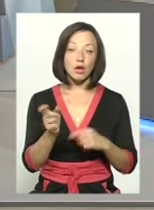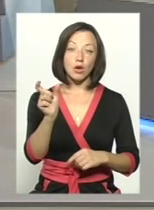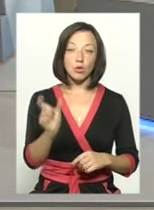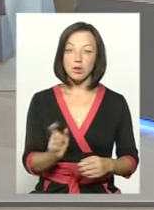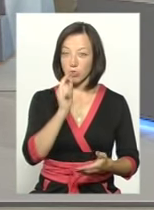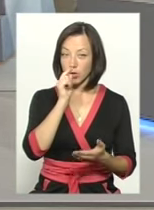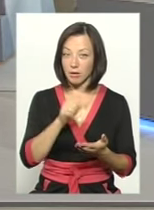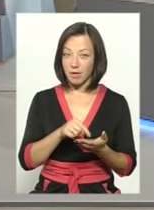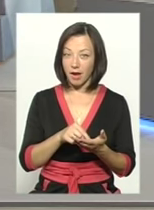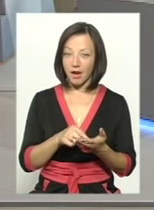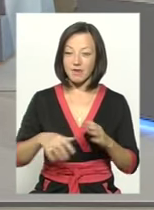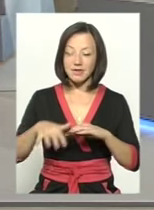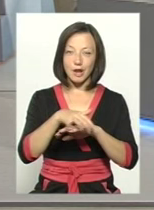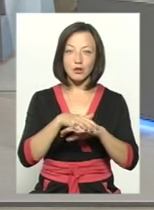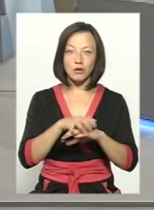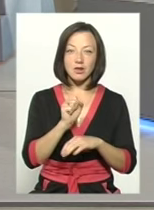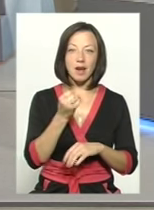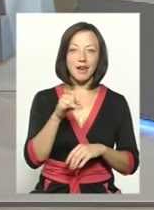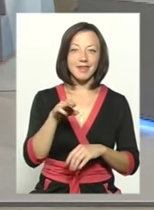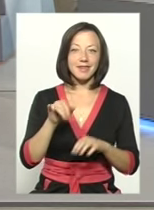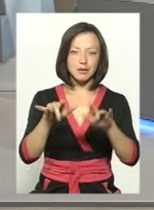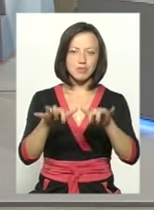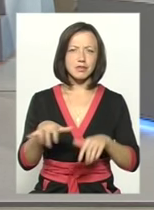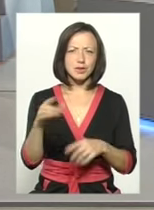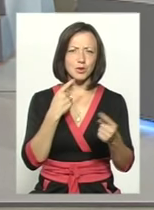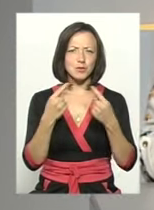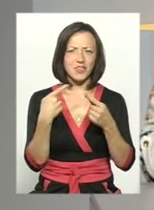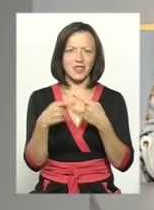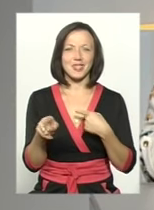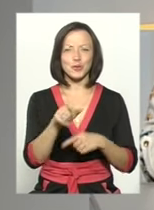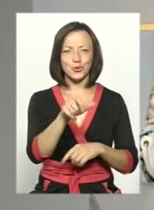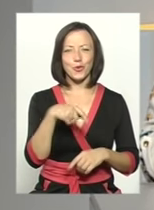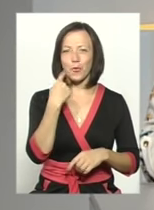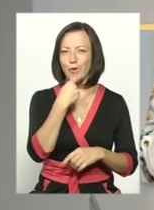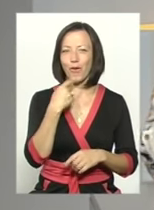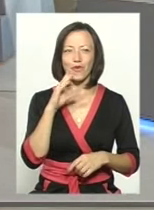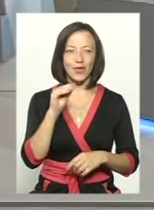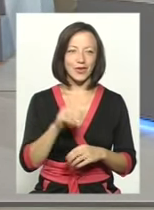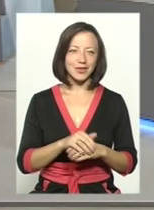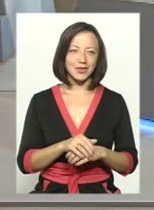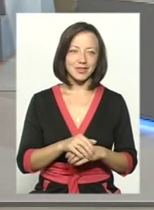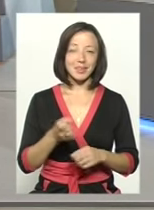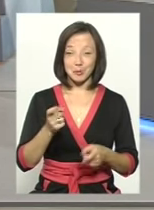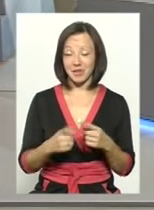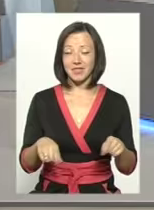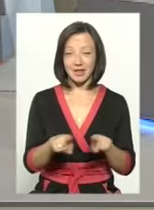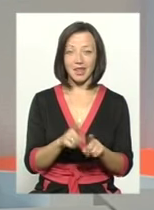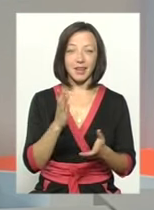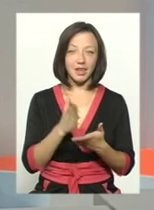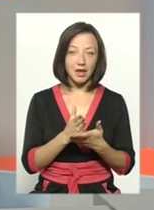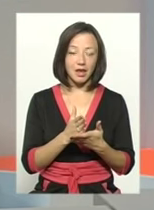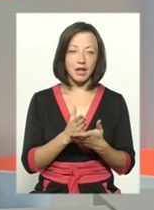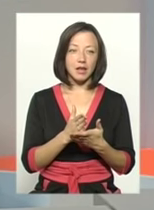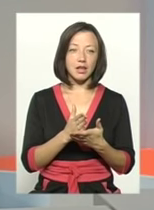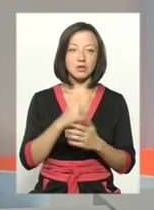потрапляє в середовище айтішників, то їй здається, що ті всі люди розмовляють іншою мовою. Насправді так і є, тому що